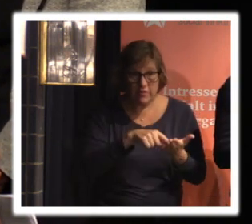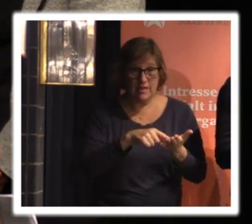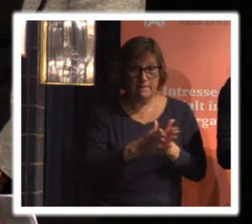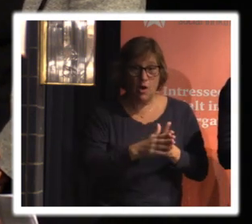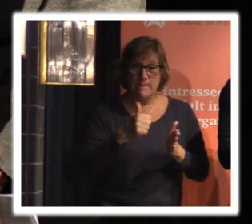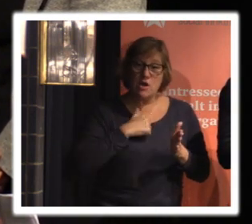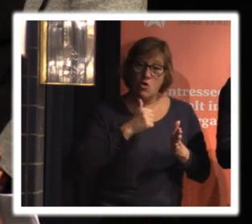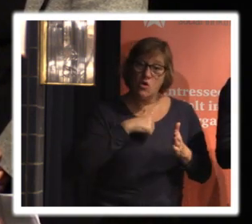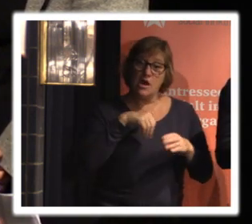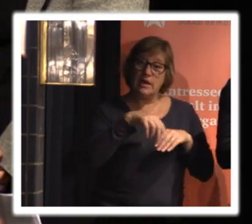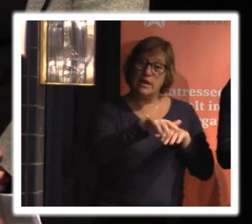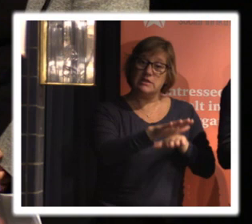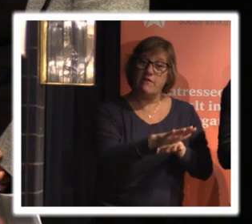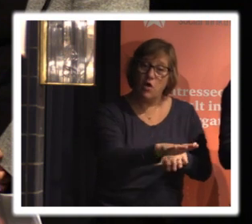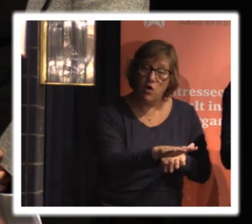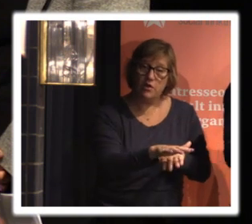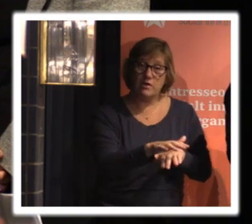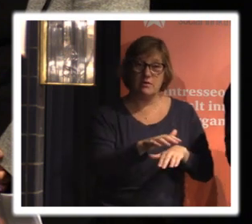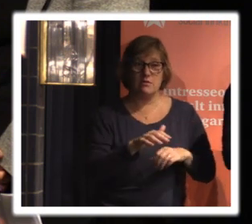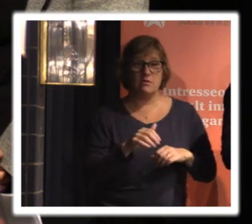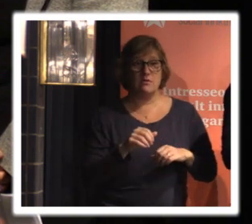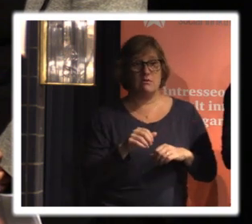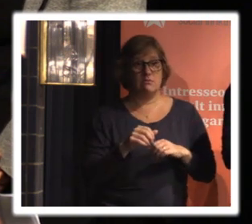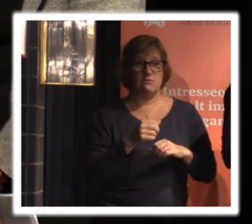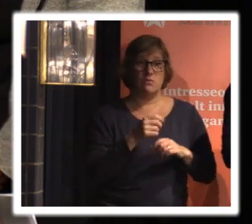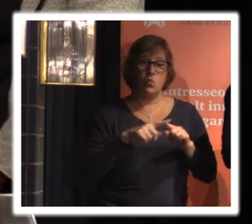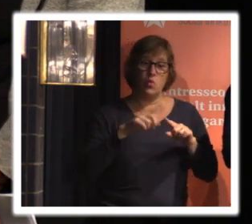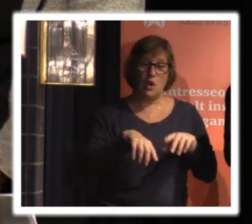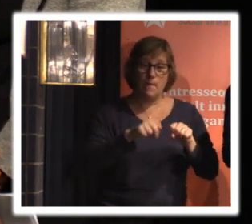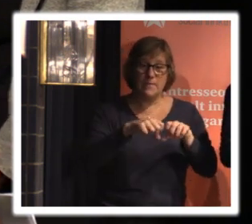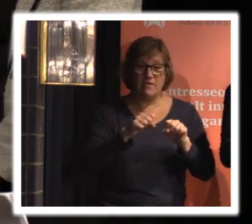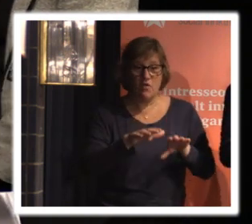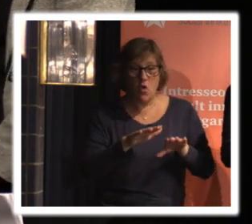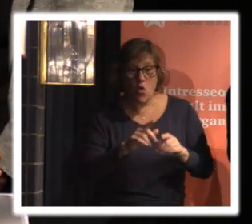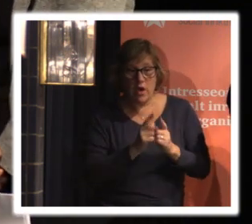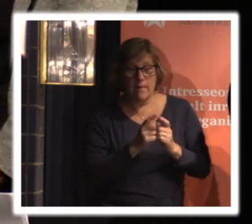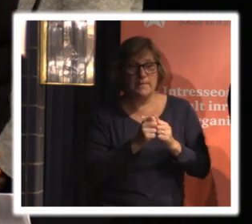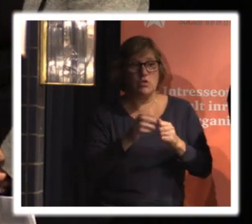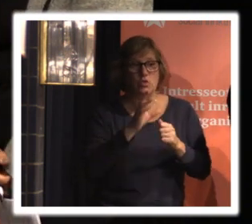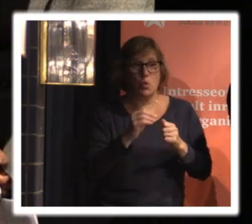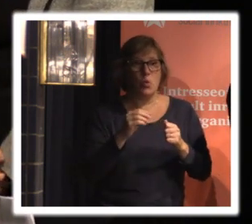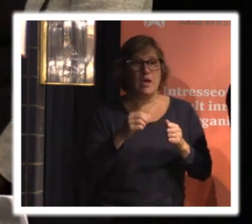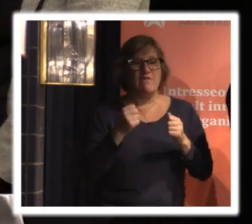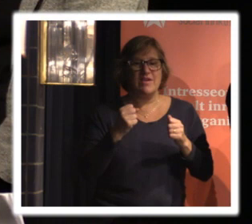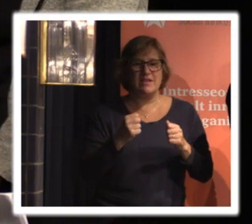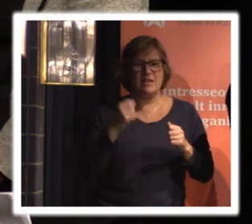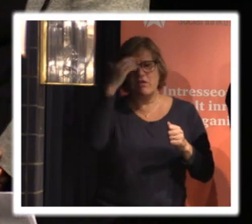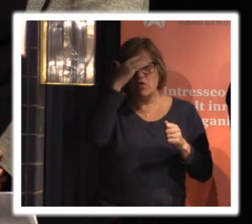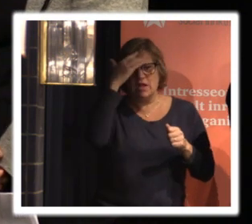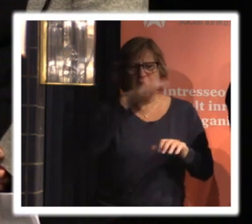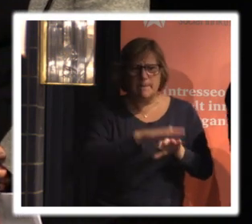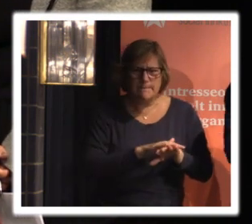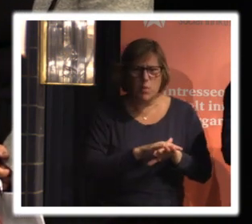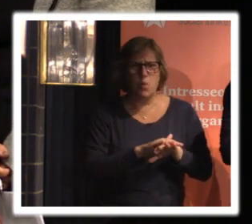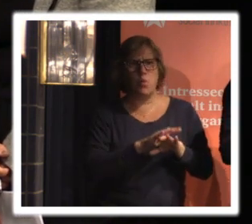tydlig tanke med att liksom bevara vissa uppgifter men då är det ju väldigt viktigt att man går tillbaka och funderar över den och liksom